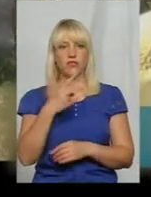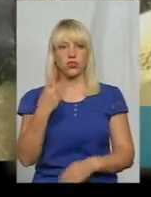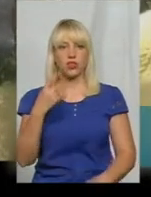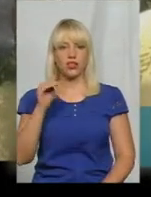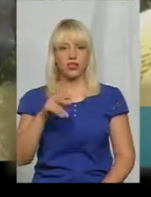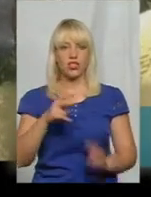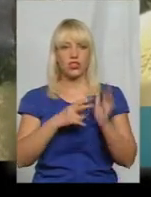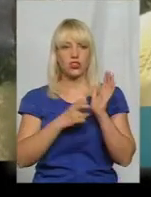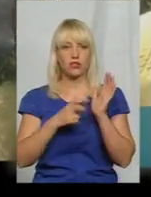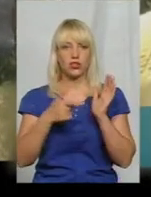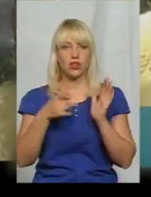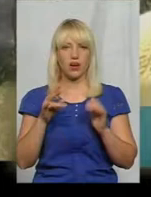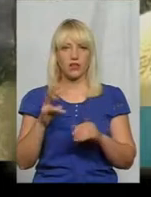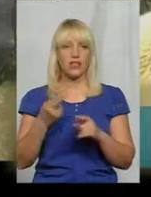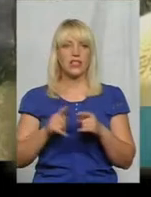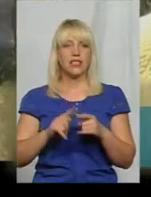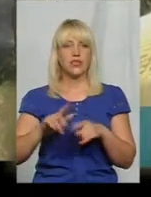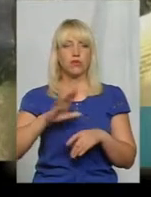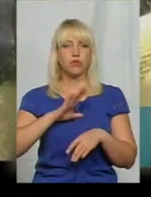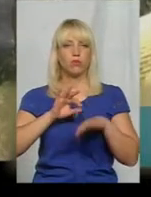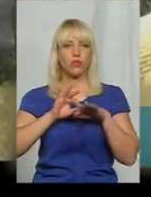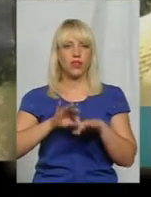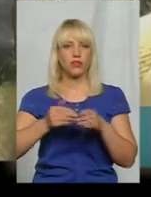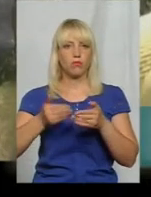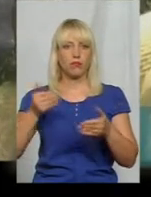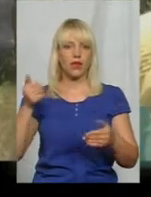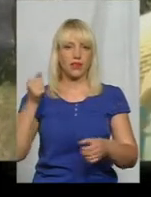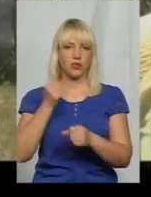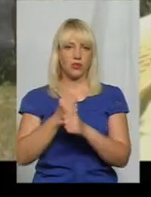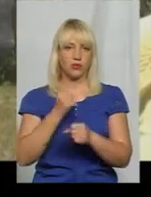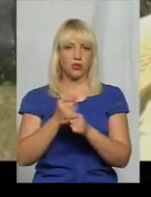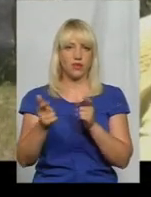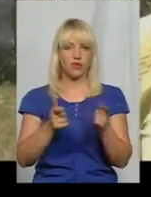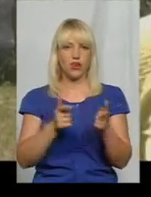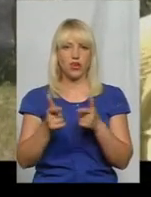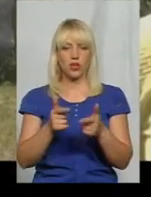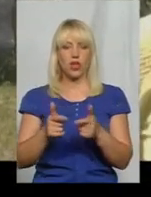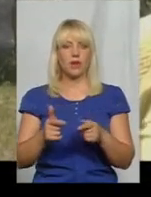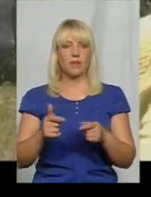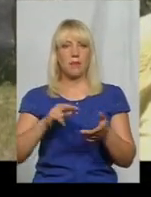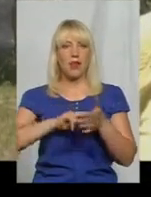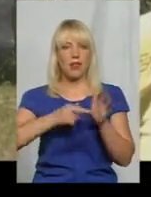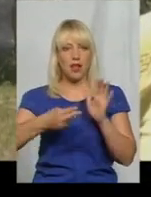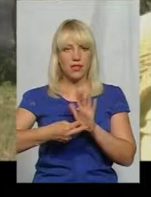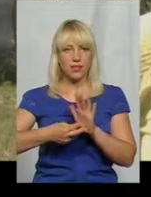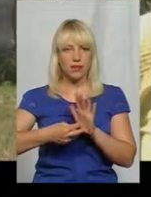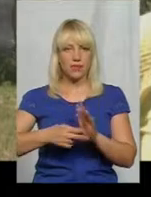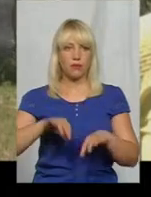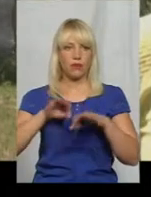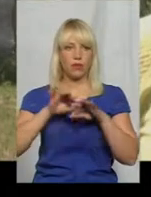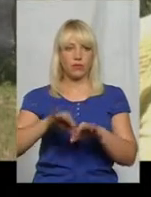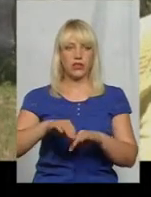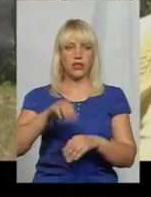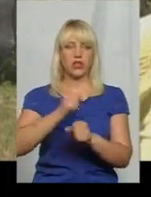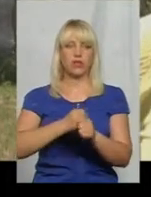700 гривень. Це було проведено попередні роботи, виготовлено топографічний план, проведено